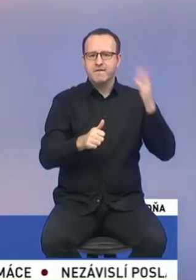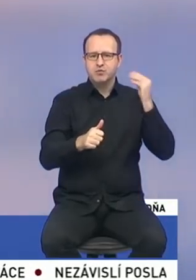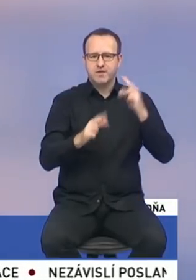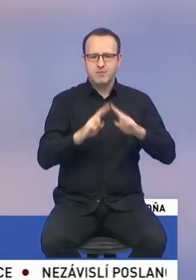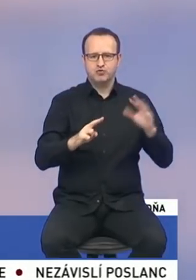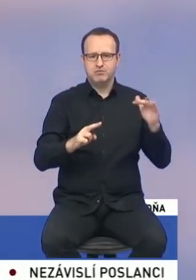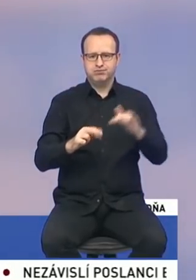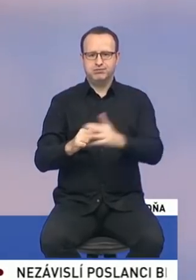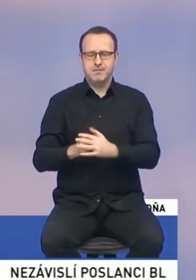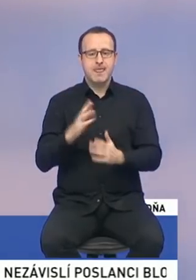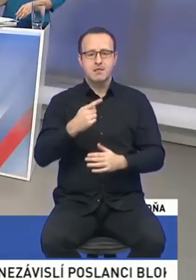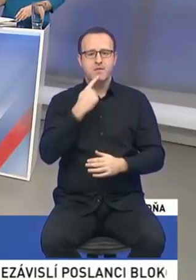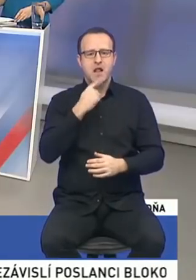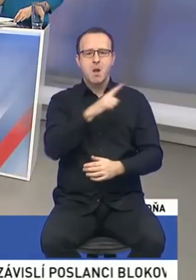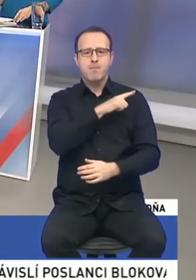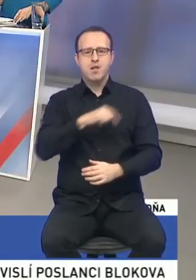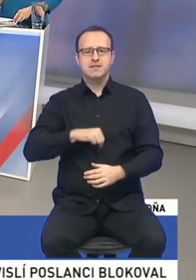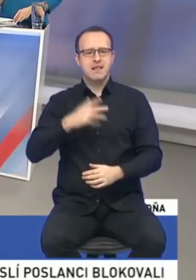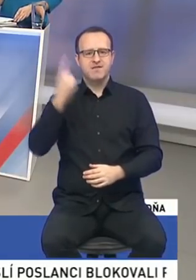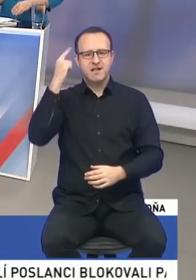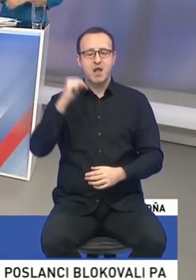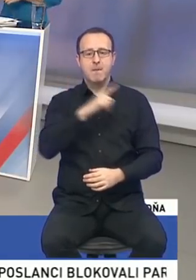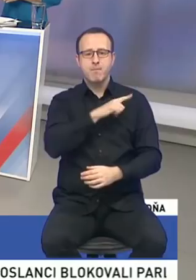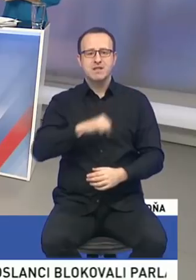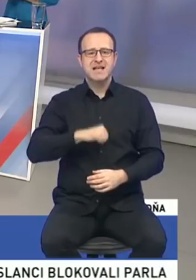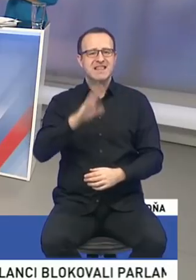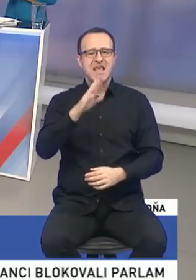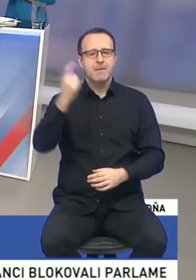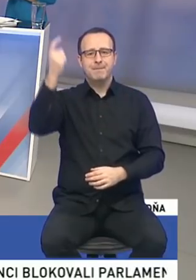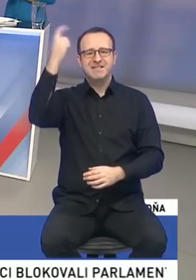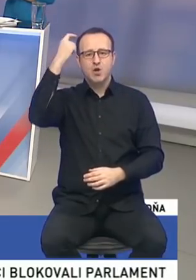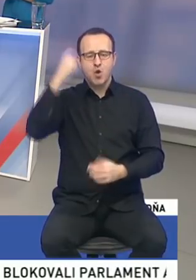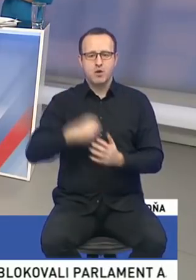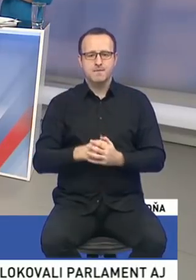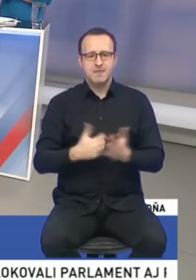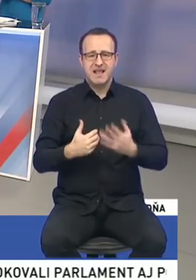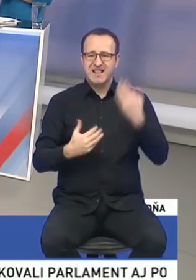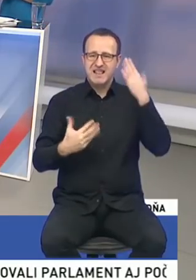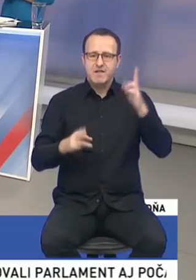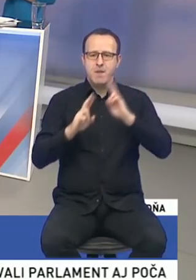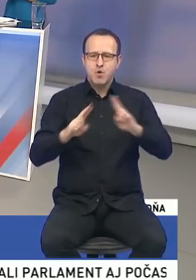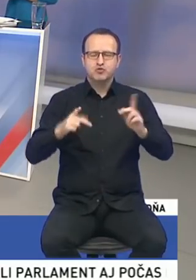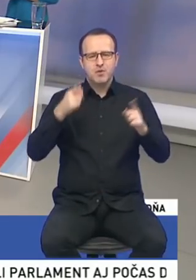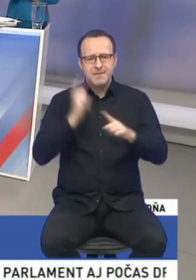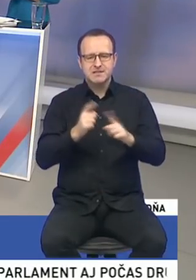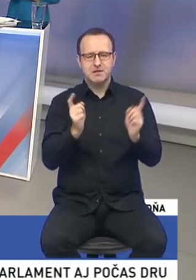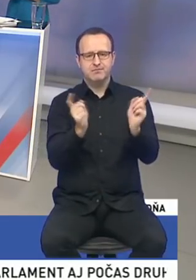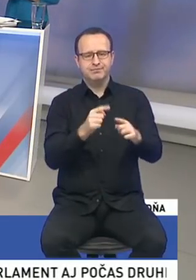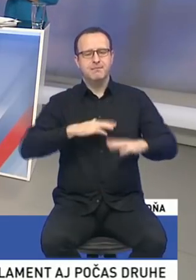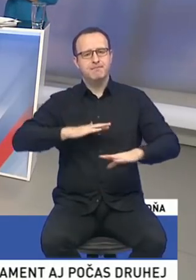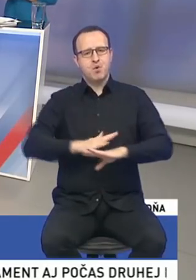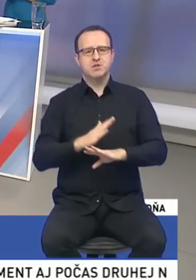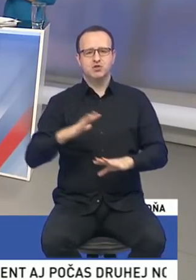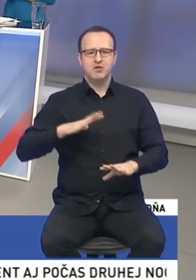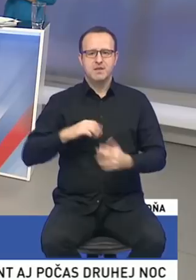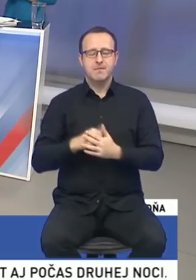A nehovorila som, že policajti nie sú vzdelaní, ale že policajti nie sú psychológovia. V tom zmysle, že nevedia možno úplne odhadnúť a ešte ja len dodám, že my